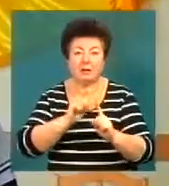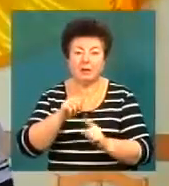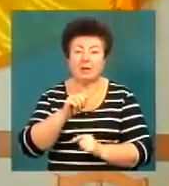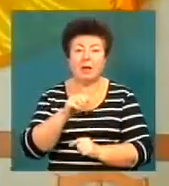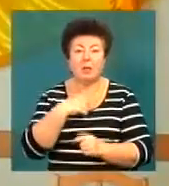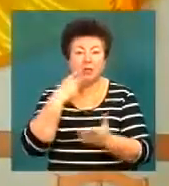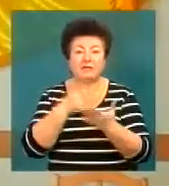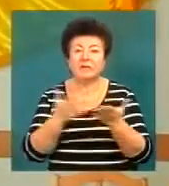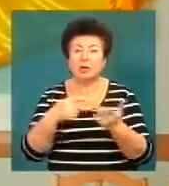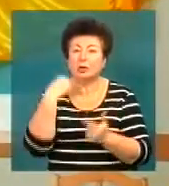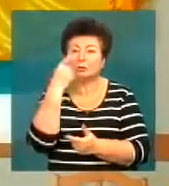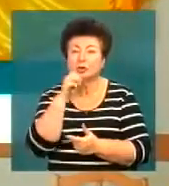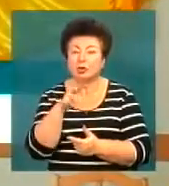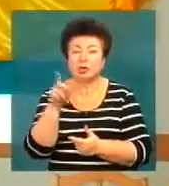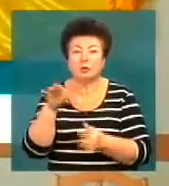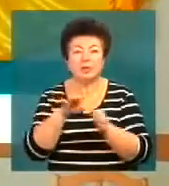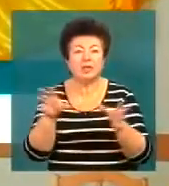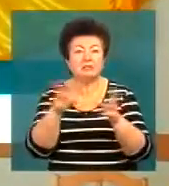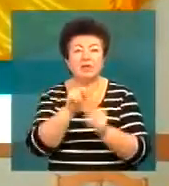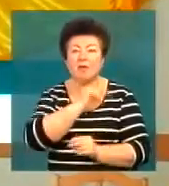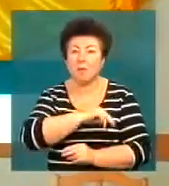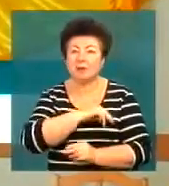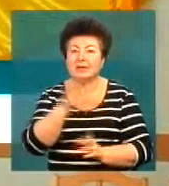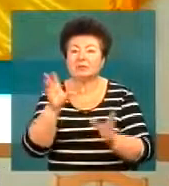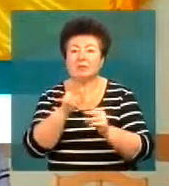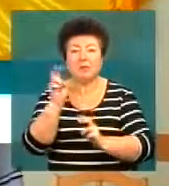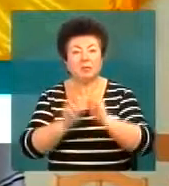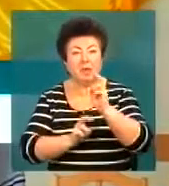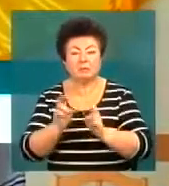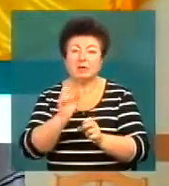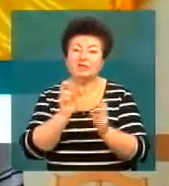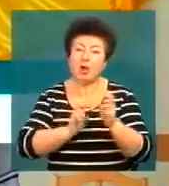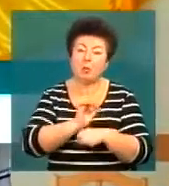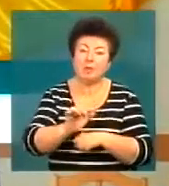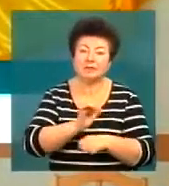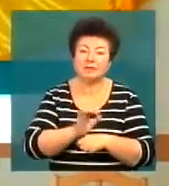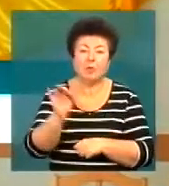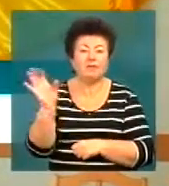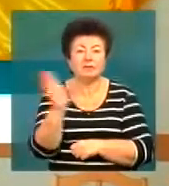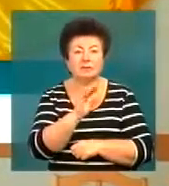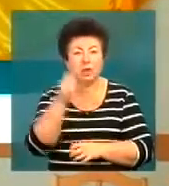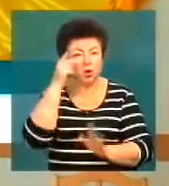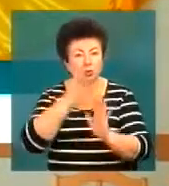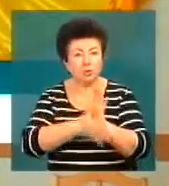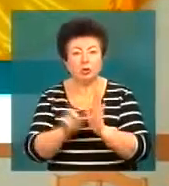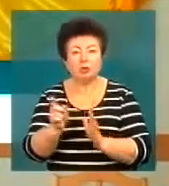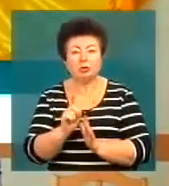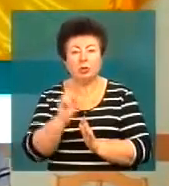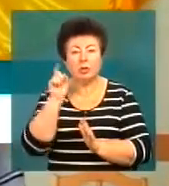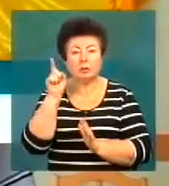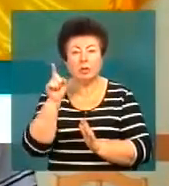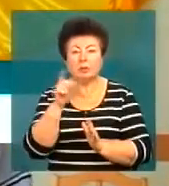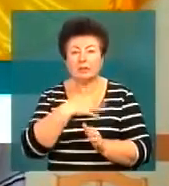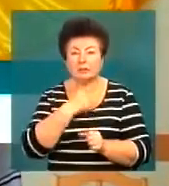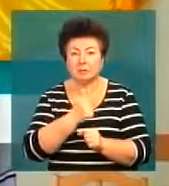Ми подивилися, яким чином там ідея співпраця з підприємствами або з виробництвами. Вони всі, зрозуміло, що там більшість